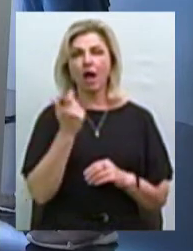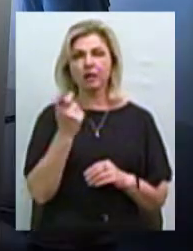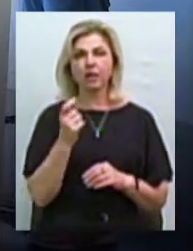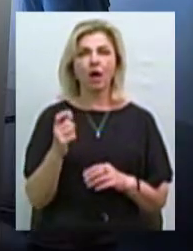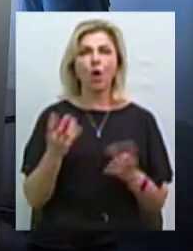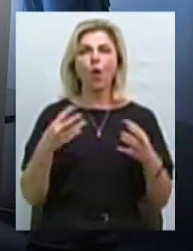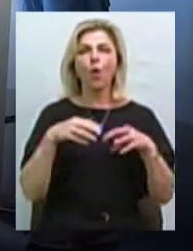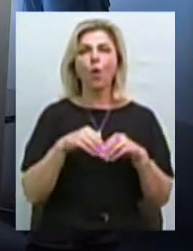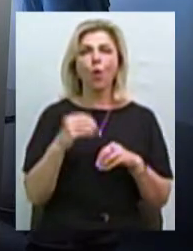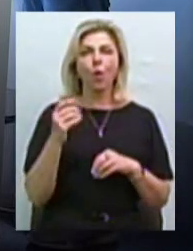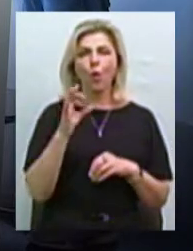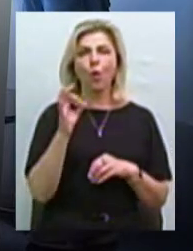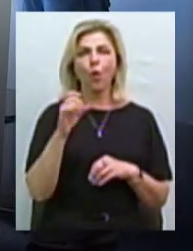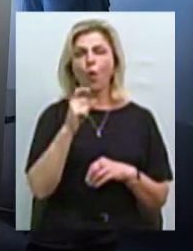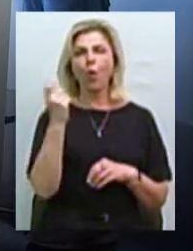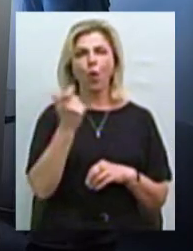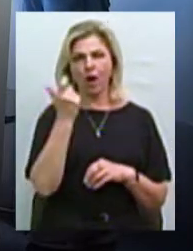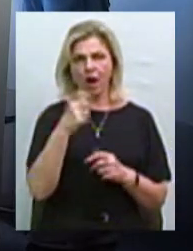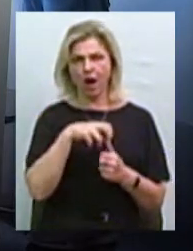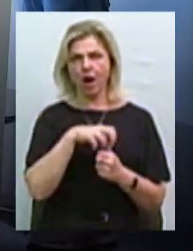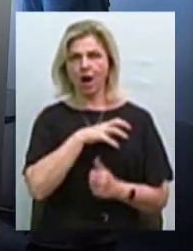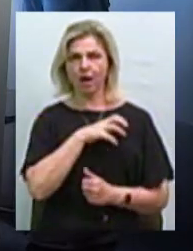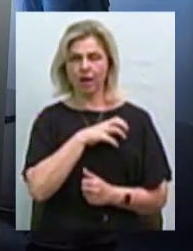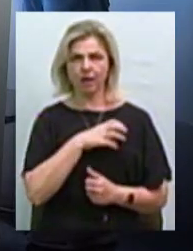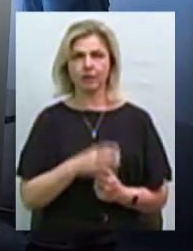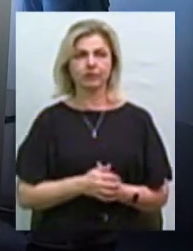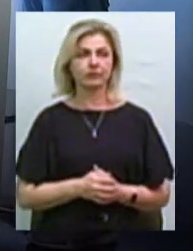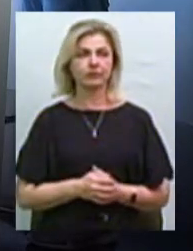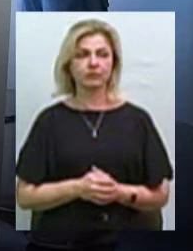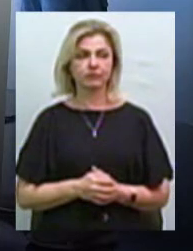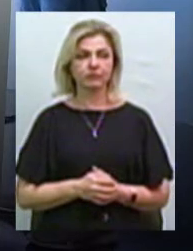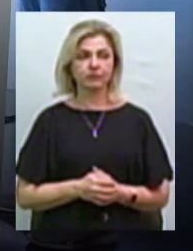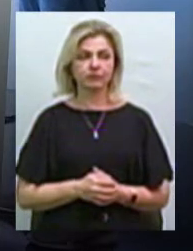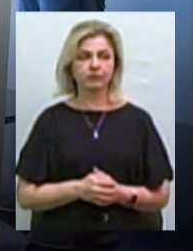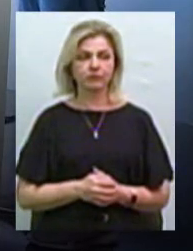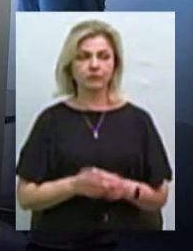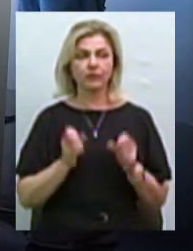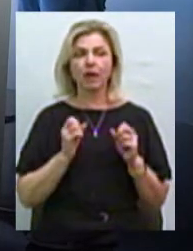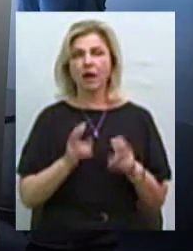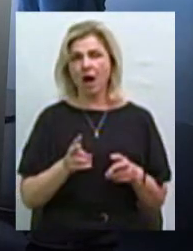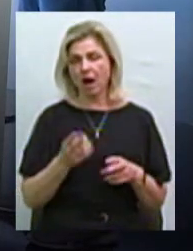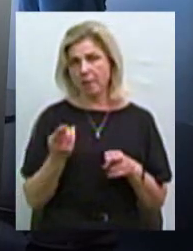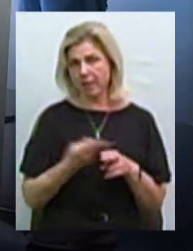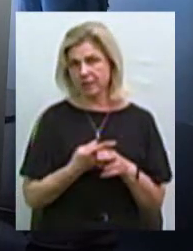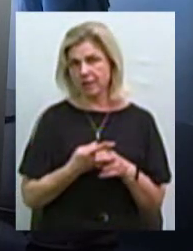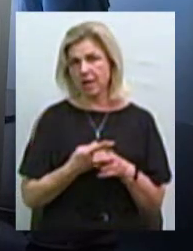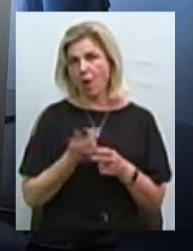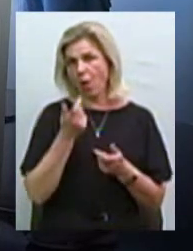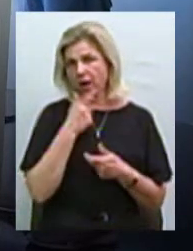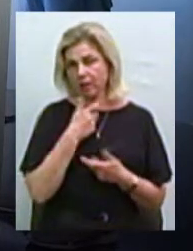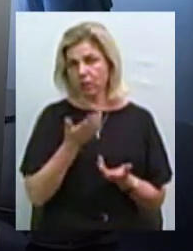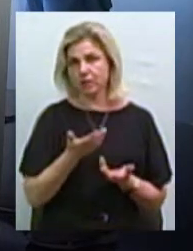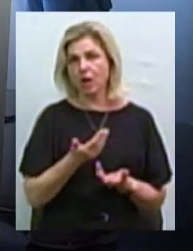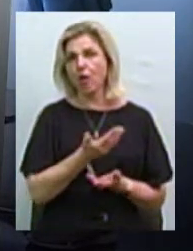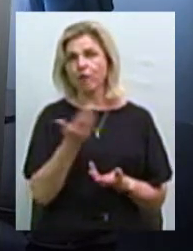олігархи, як воно без зайвої політкоректності, скажімо, вони вже